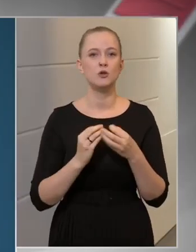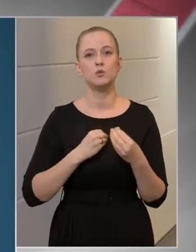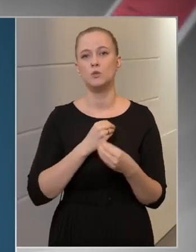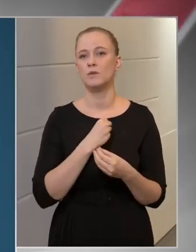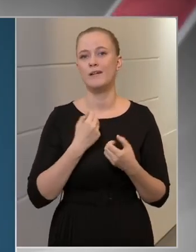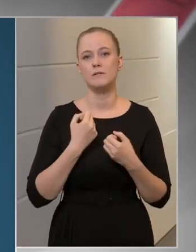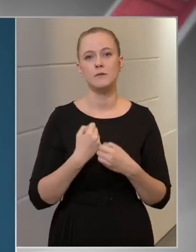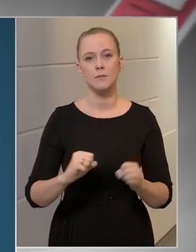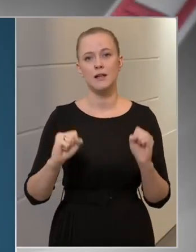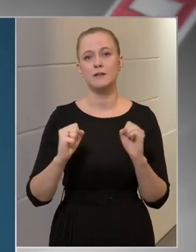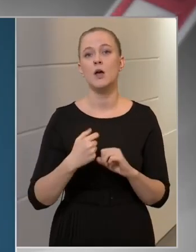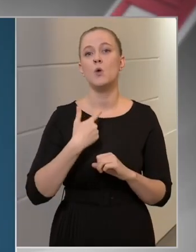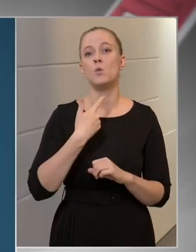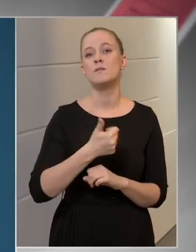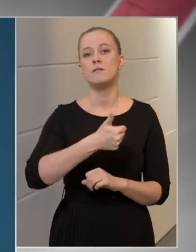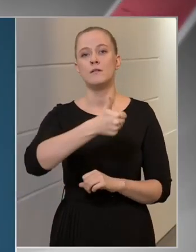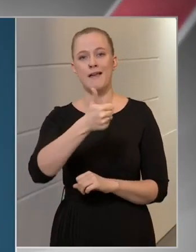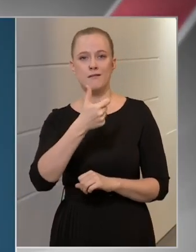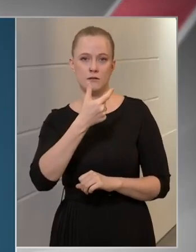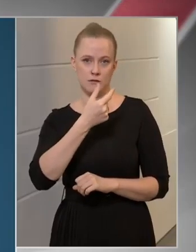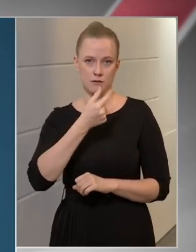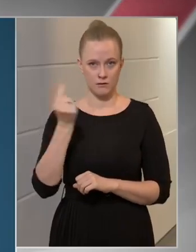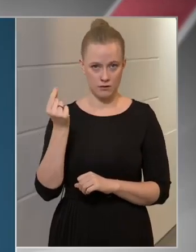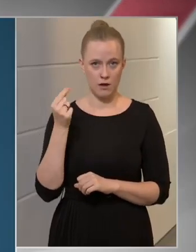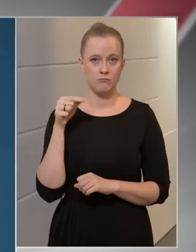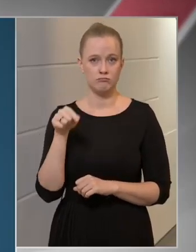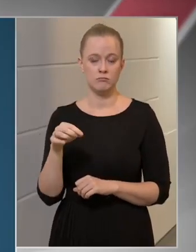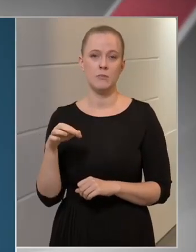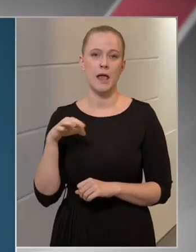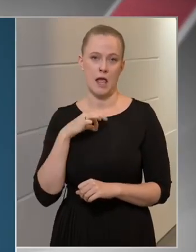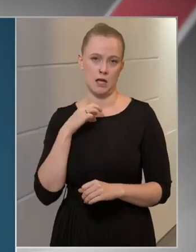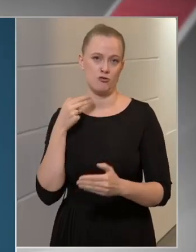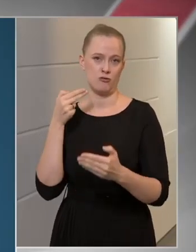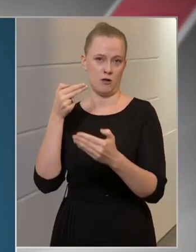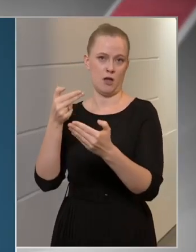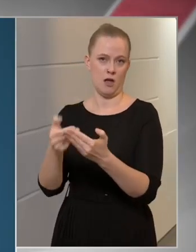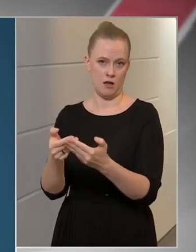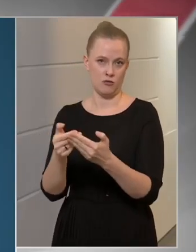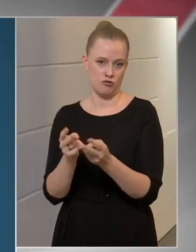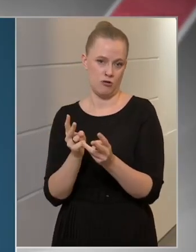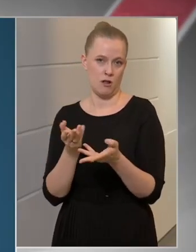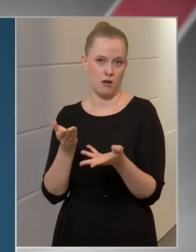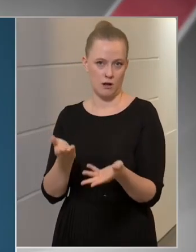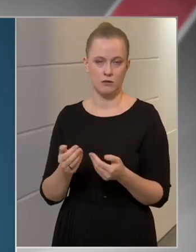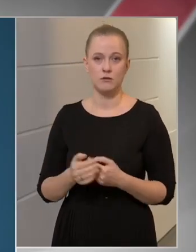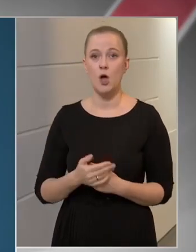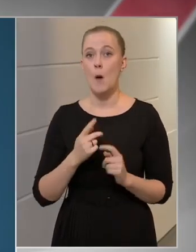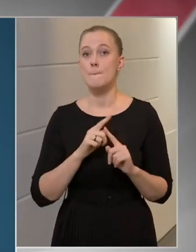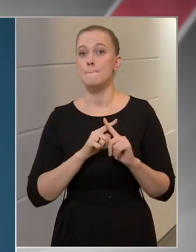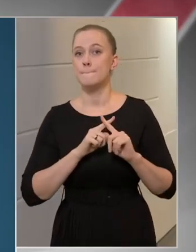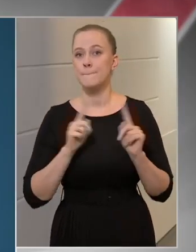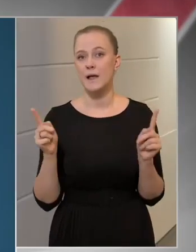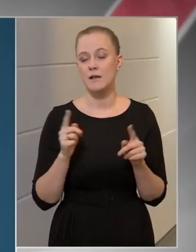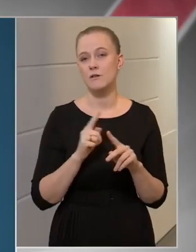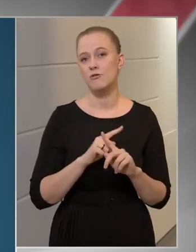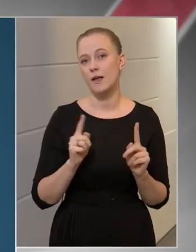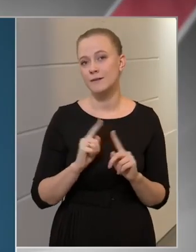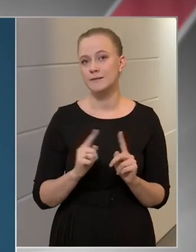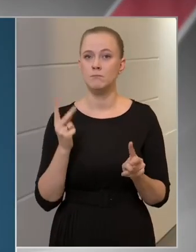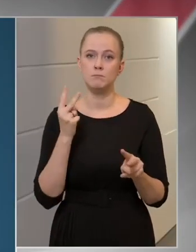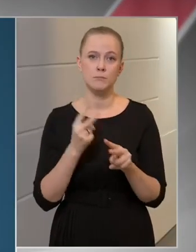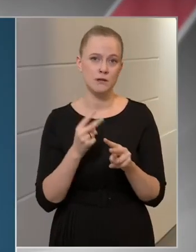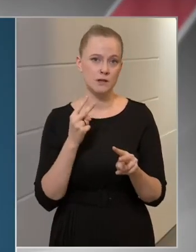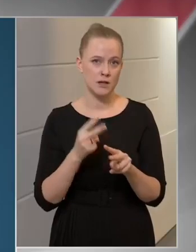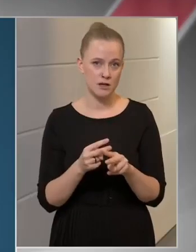akkor 21. napon egészségesnek minősül, ha más egyéb betegsége